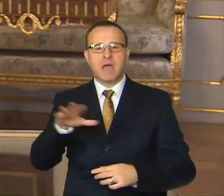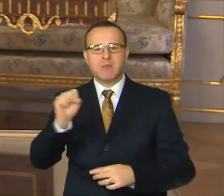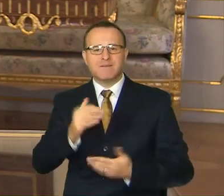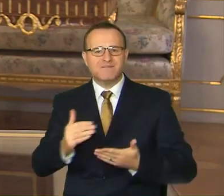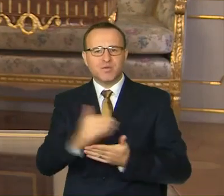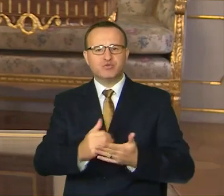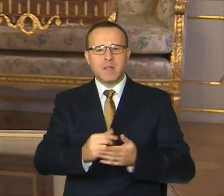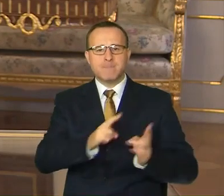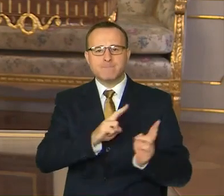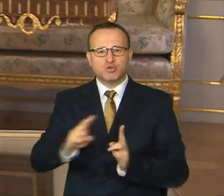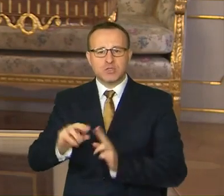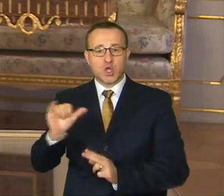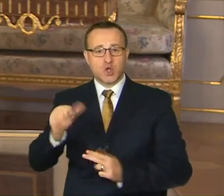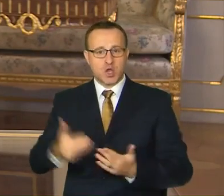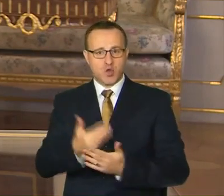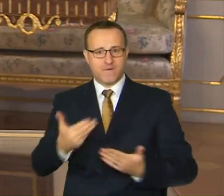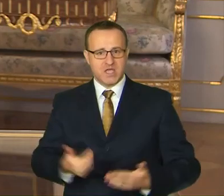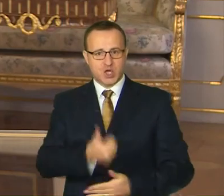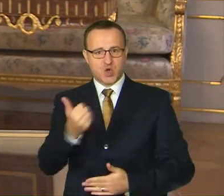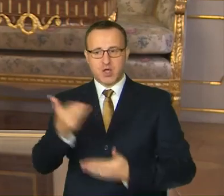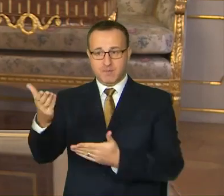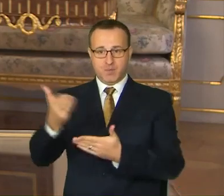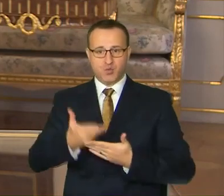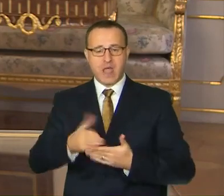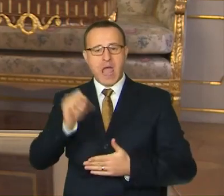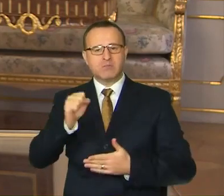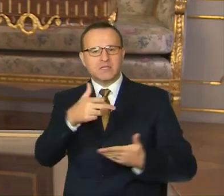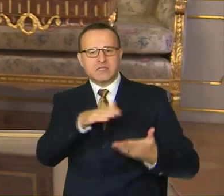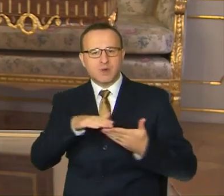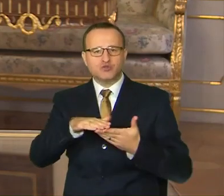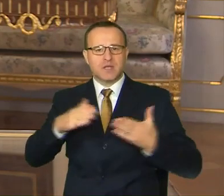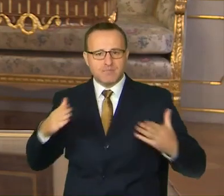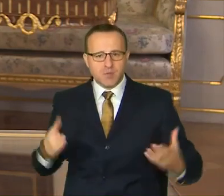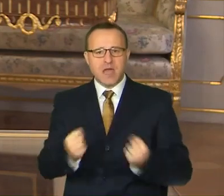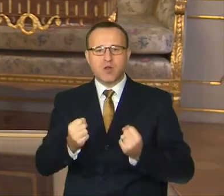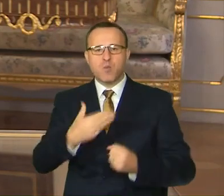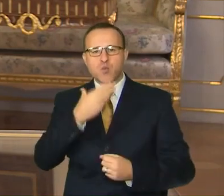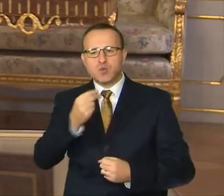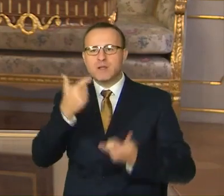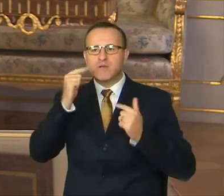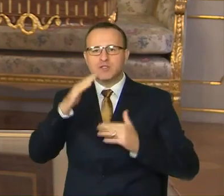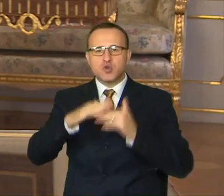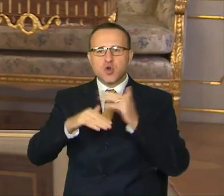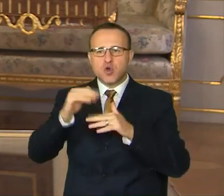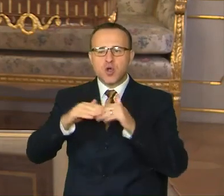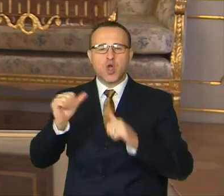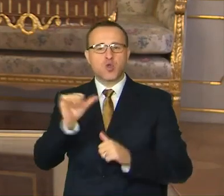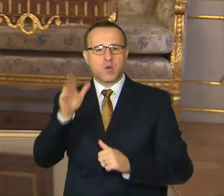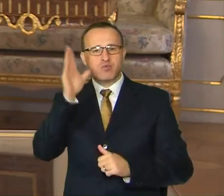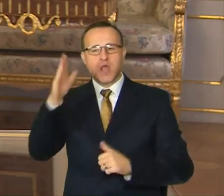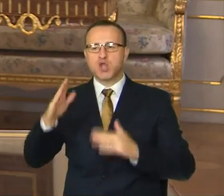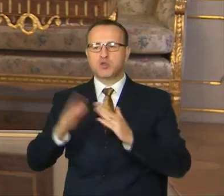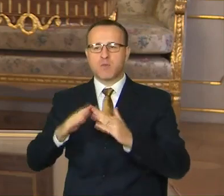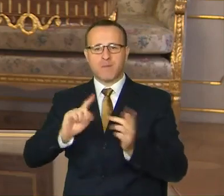príležitosti, ktoré nám nový rok ponúkne, aby sa nám spolu darilo budovať úspešné Slovensko, ktoré bude domovom pre nás všetkých.